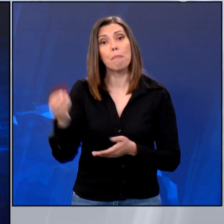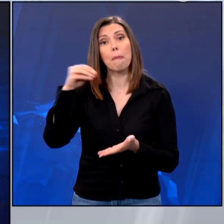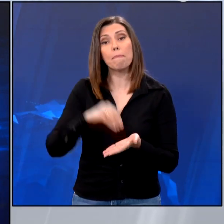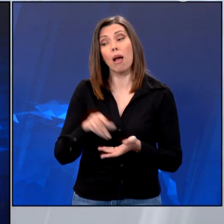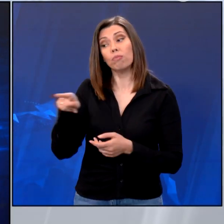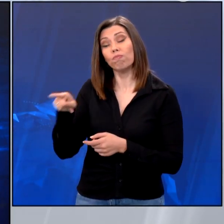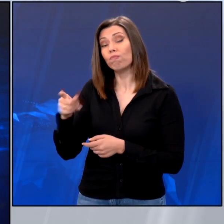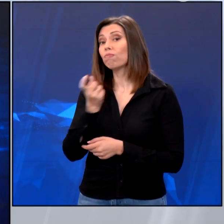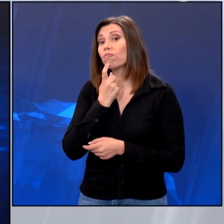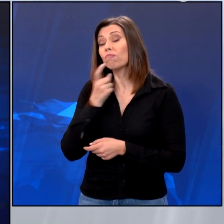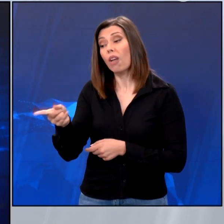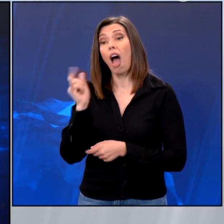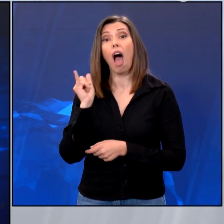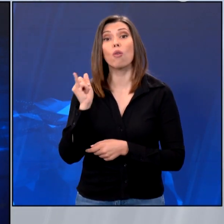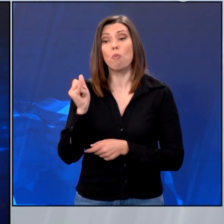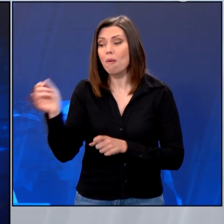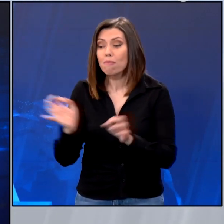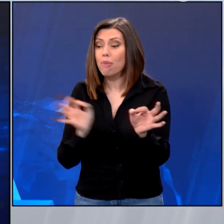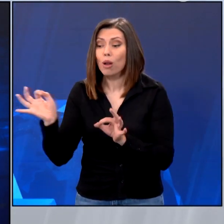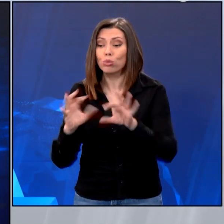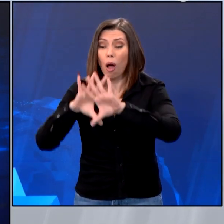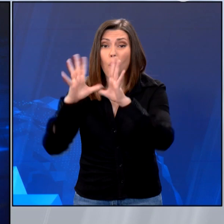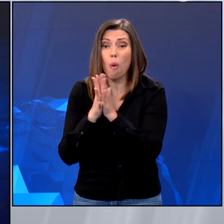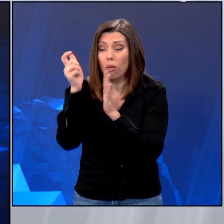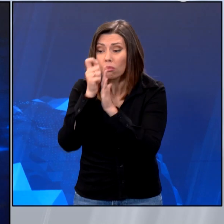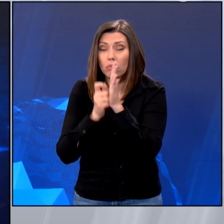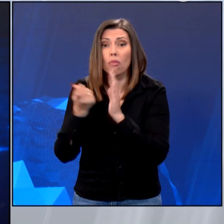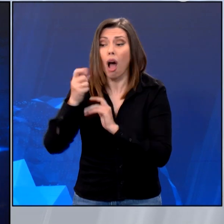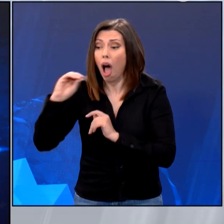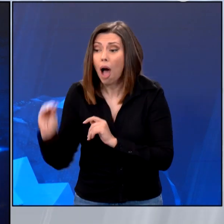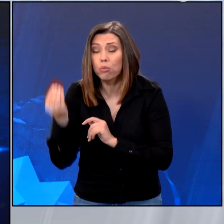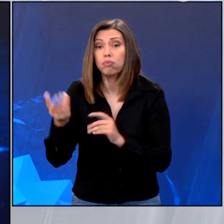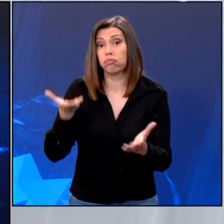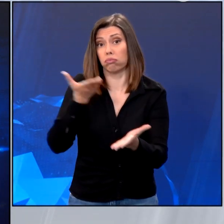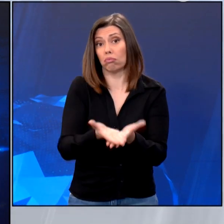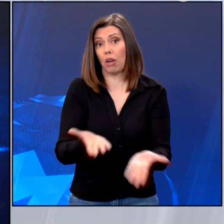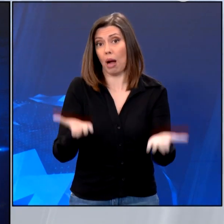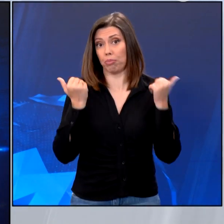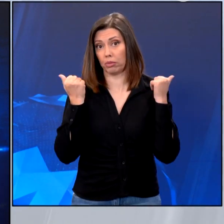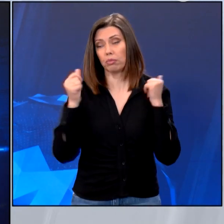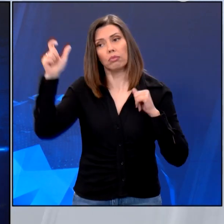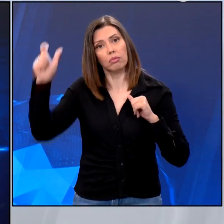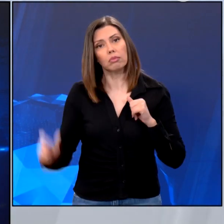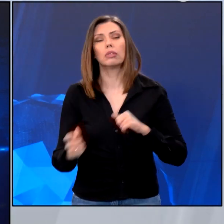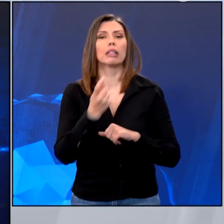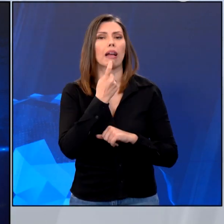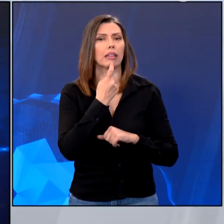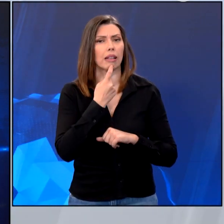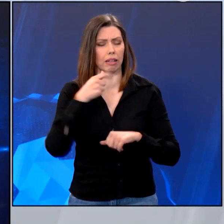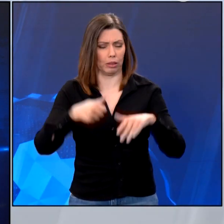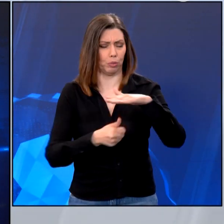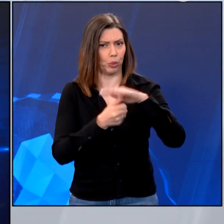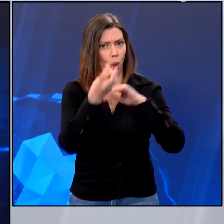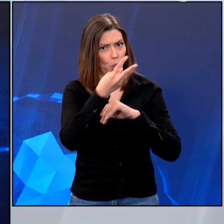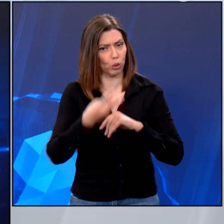Υπότιτλοι AUTHORWAVE ΥΡΙΖΑ από την πλευρά του έχει προαναγγείλει ότι θα παρουσιάσει το πόθεν έσχεσ του κατά την